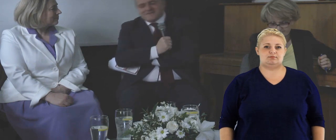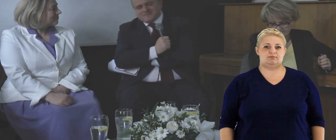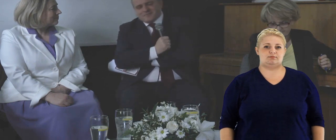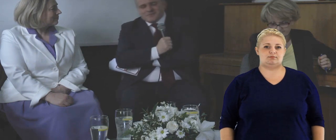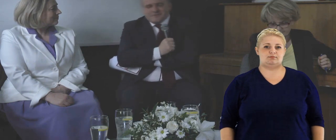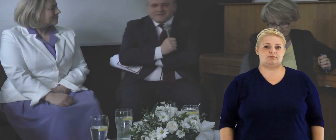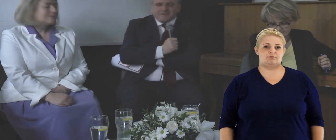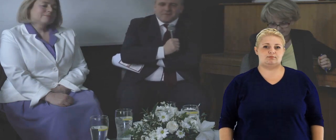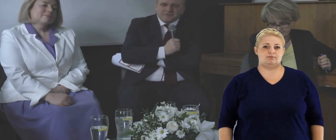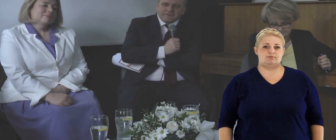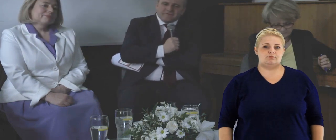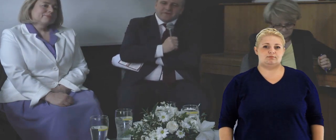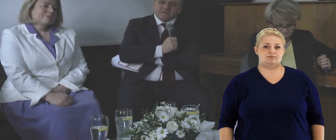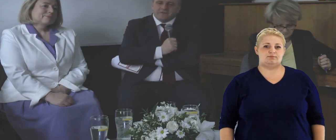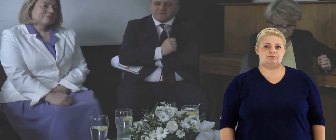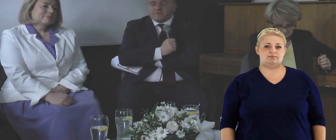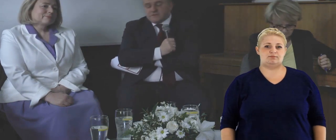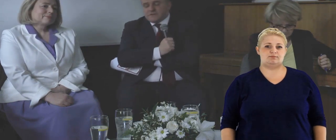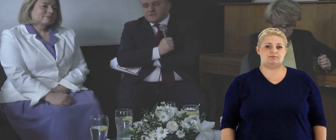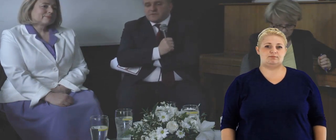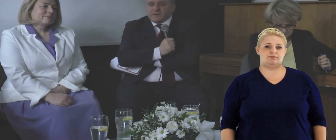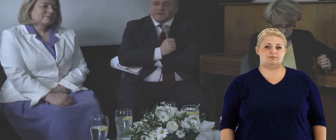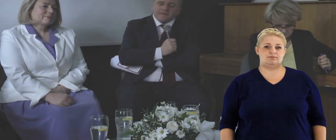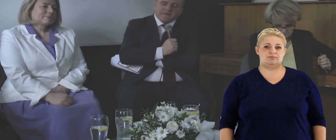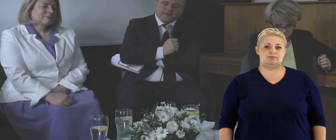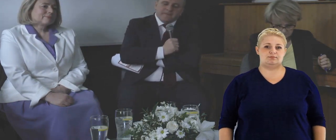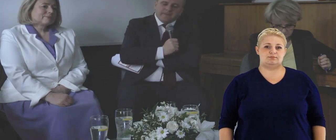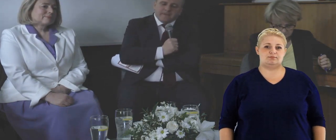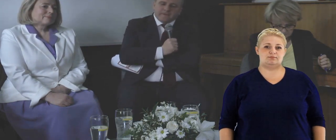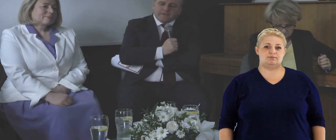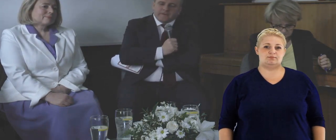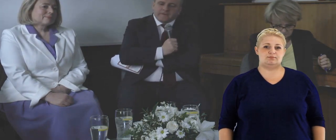Trzeba się posługiwać zdrowym rozsądkiem, faktycznie rozumem, jeżeli ktoś ma.